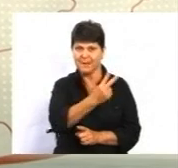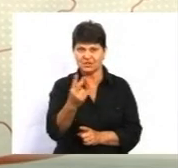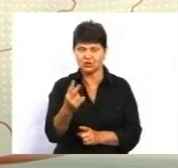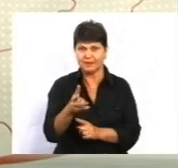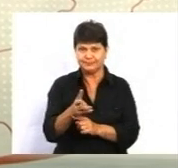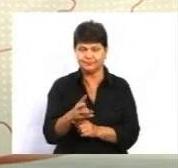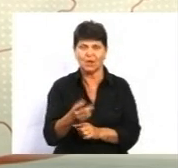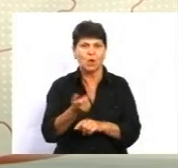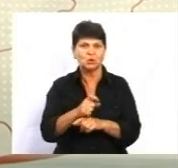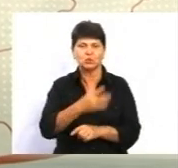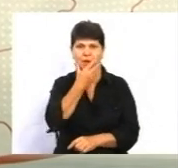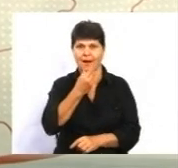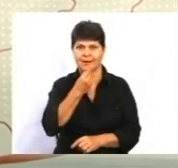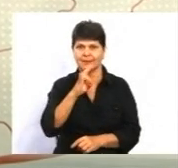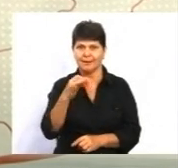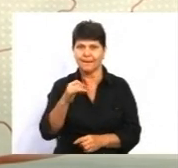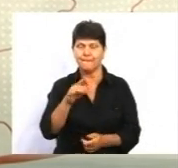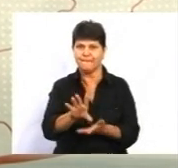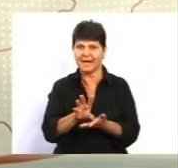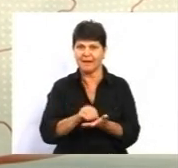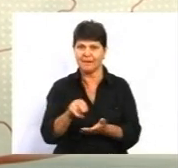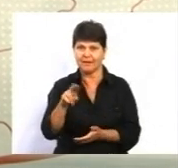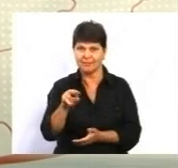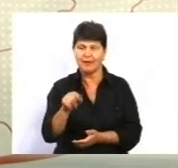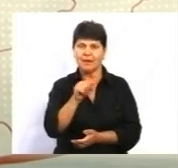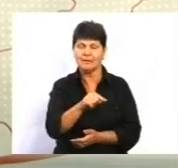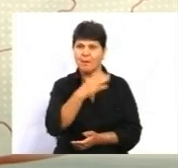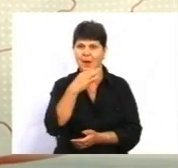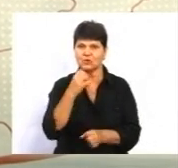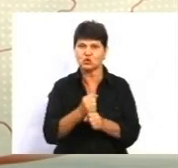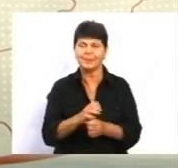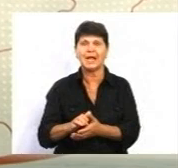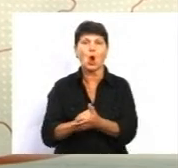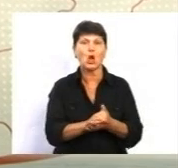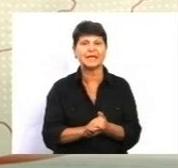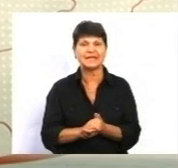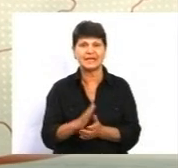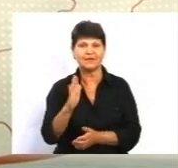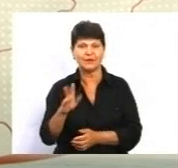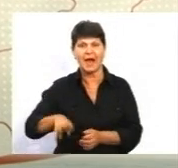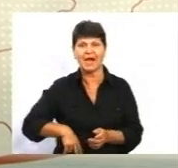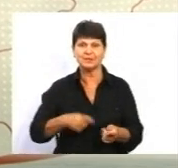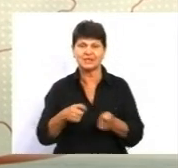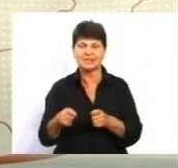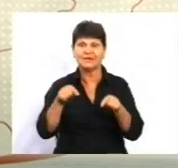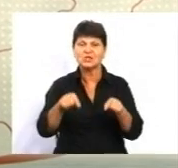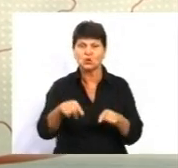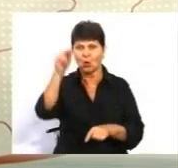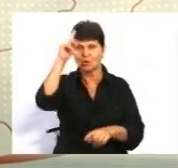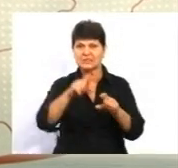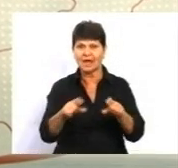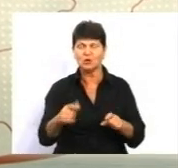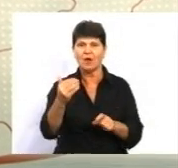дуже гарний приклад школи. Там дуже багато зробив колектив, адміністрація цього закладу. Вони